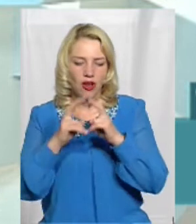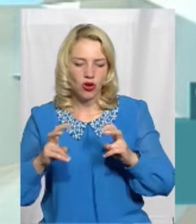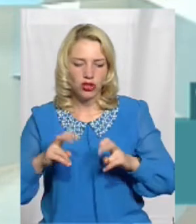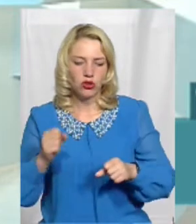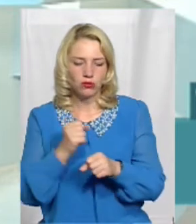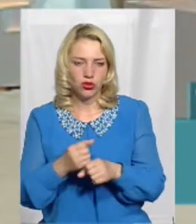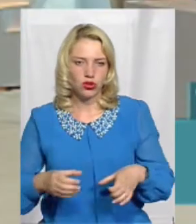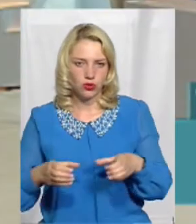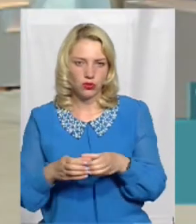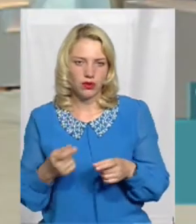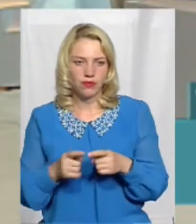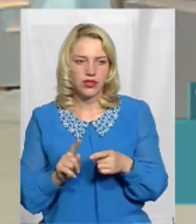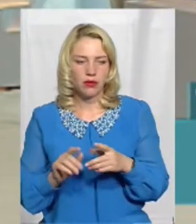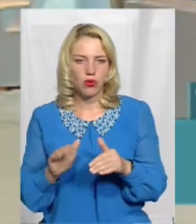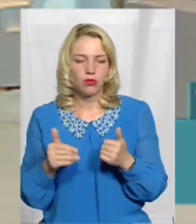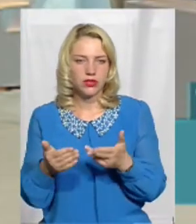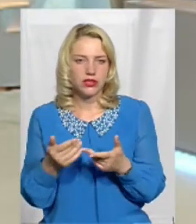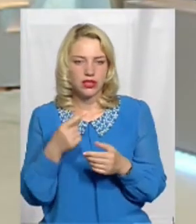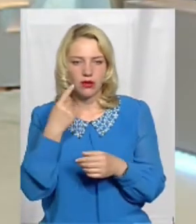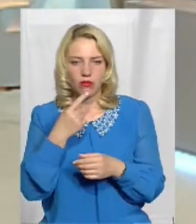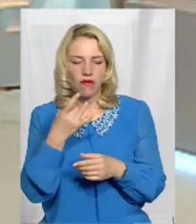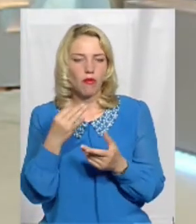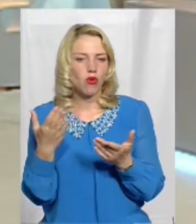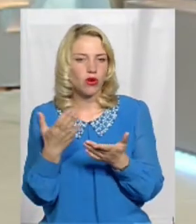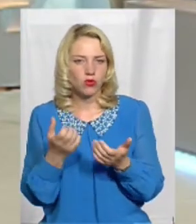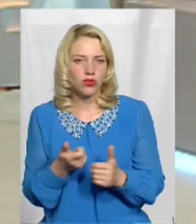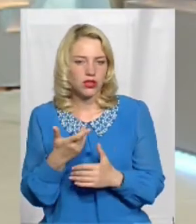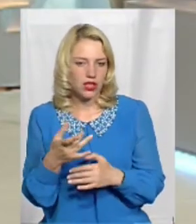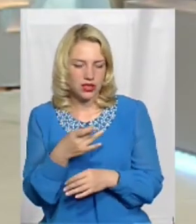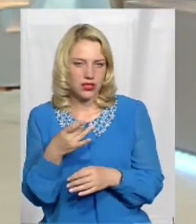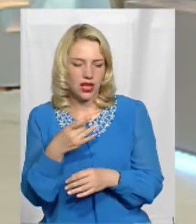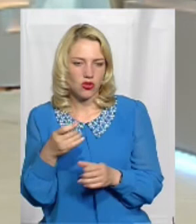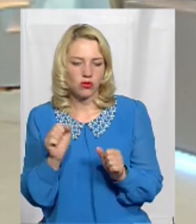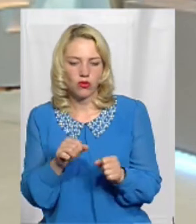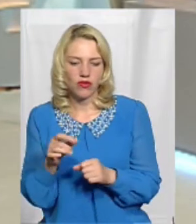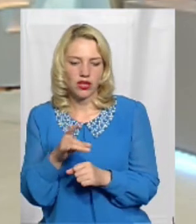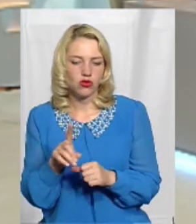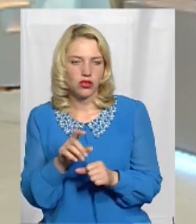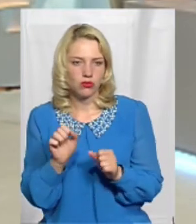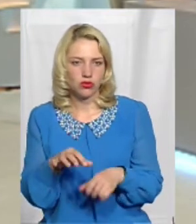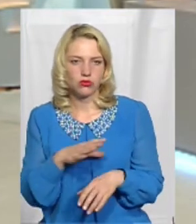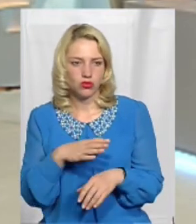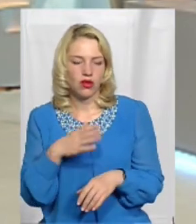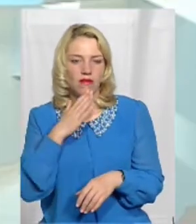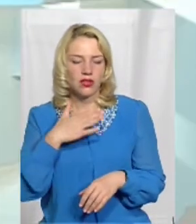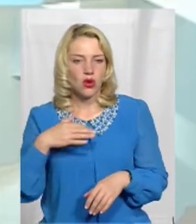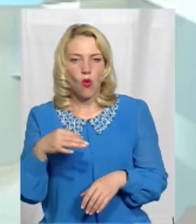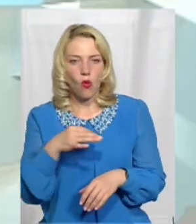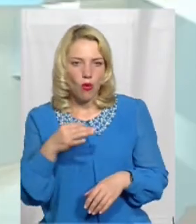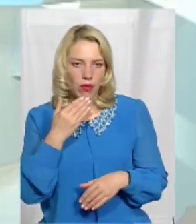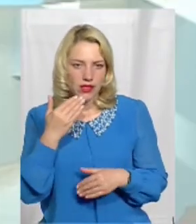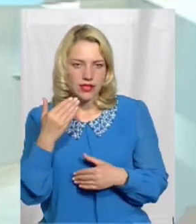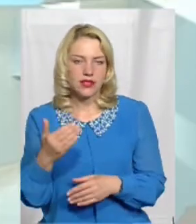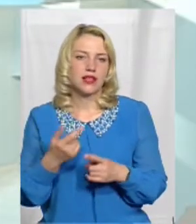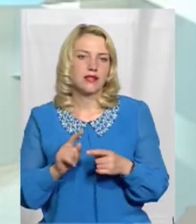групи У цій пропозиції йдеться про яку кількість районів, ймовірних районів, які можуть бути в області? Ми